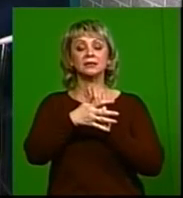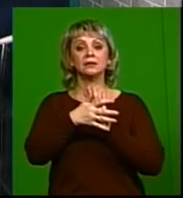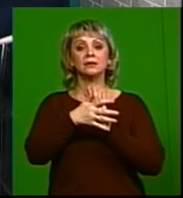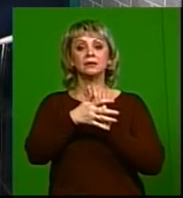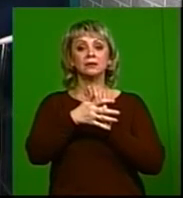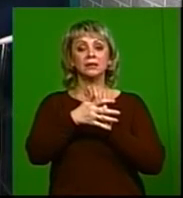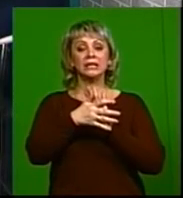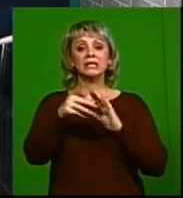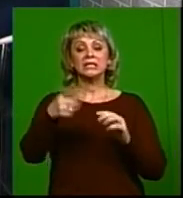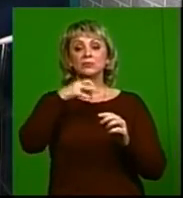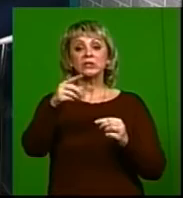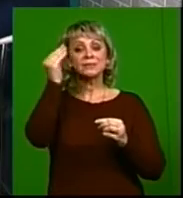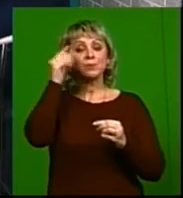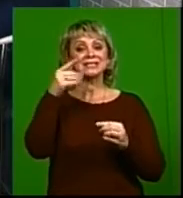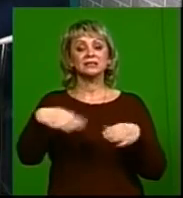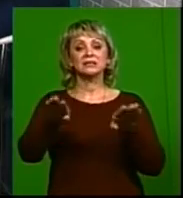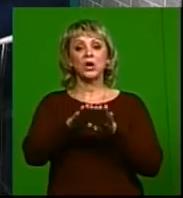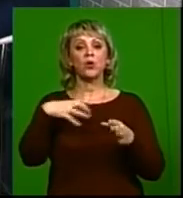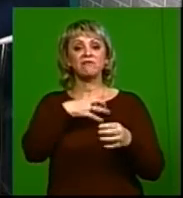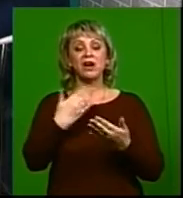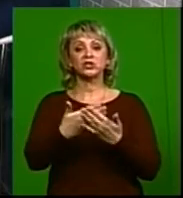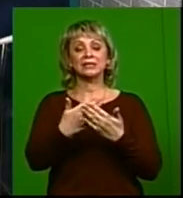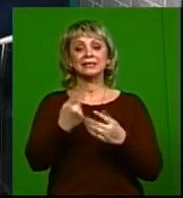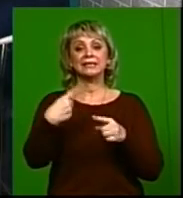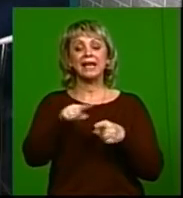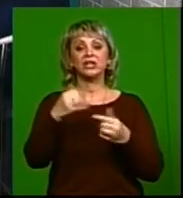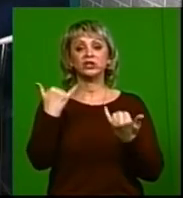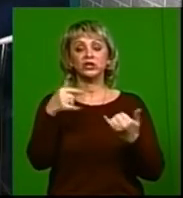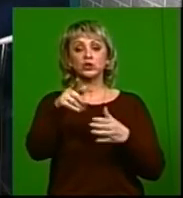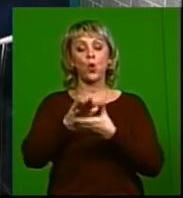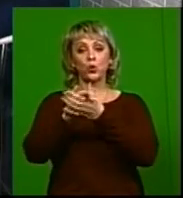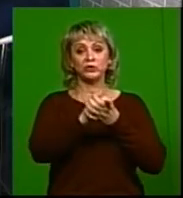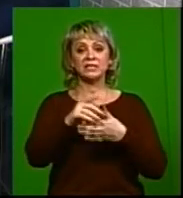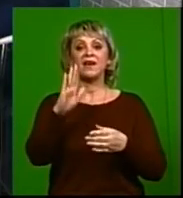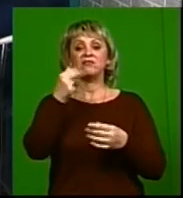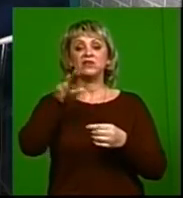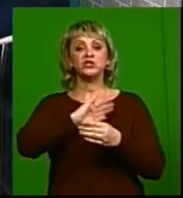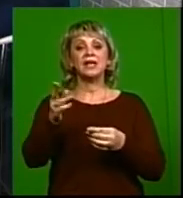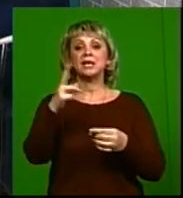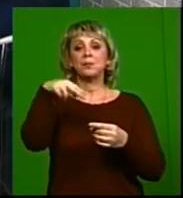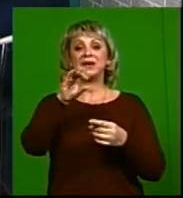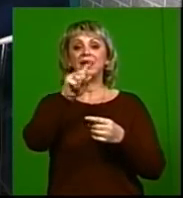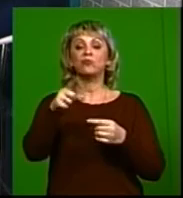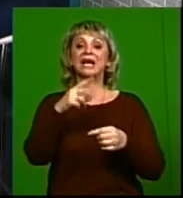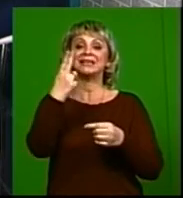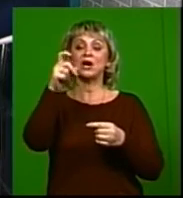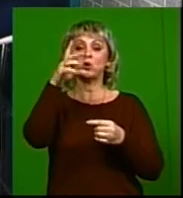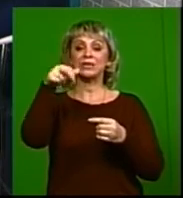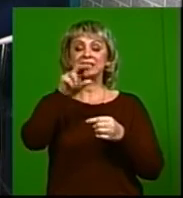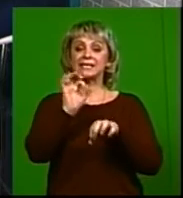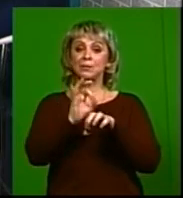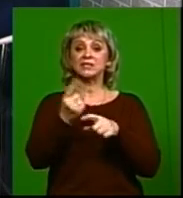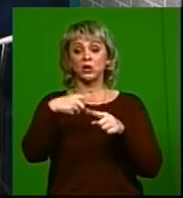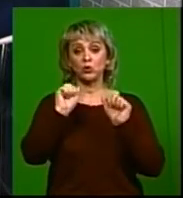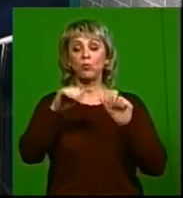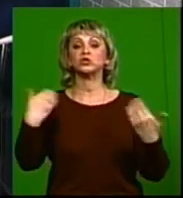понять и свыкнуться с мыслью такой, важной, наверное, для нынешнего общества, что ВИЧ – это не приговор, это хроническое заболевание, с которым можно